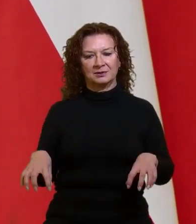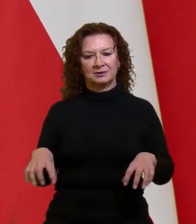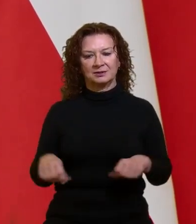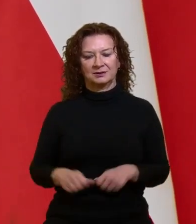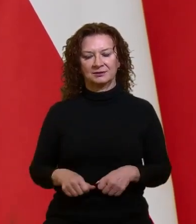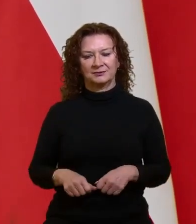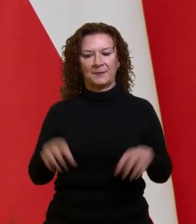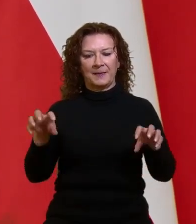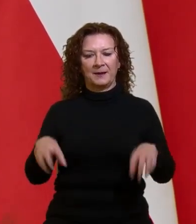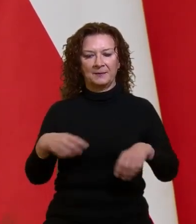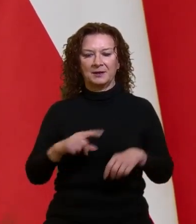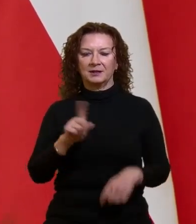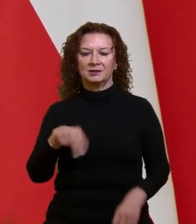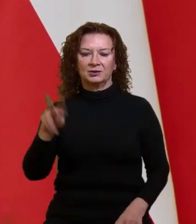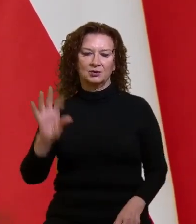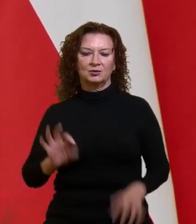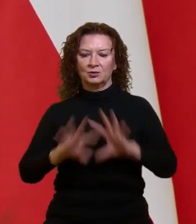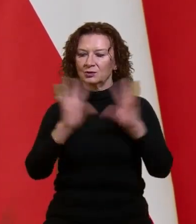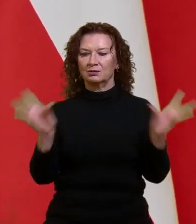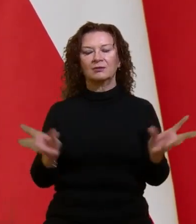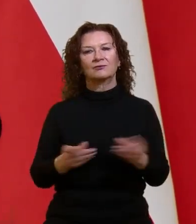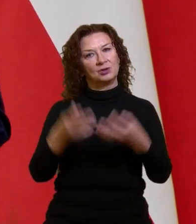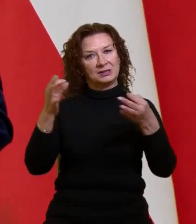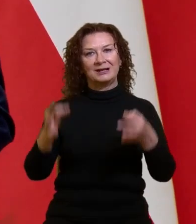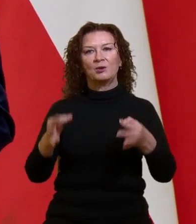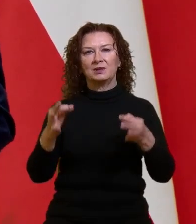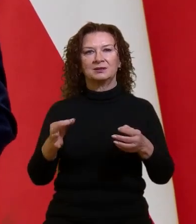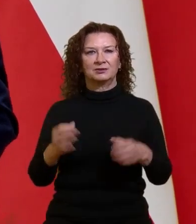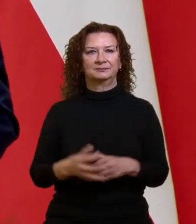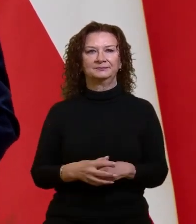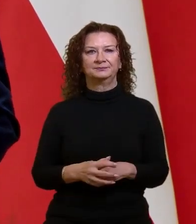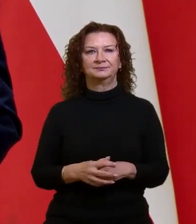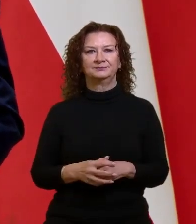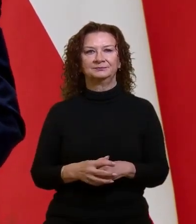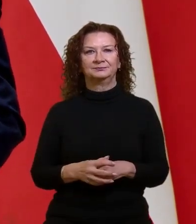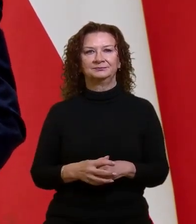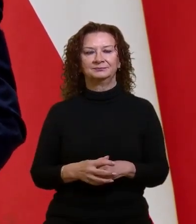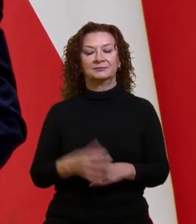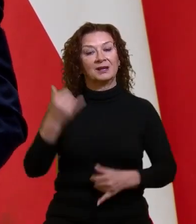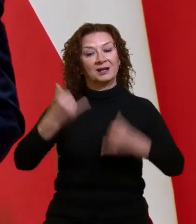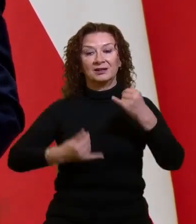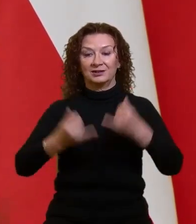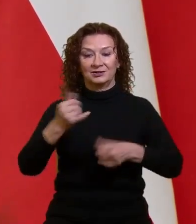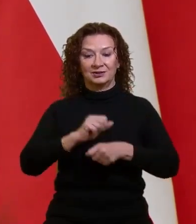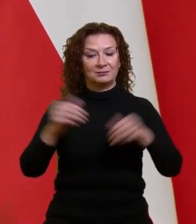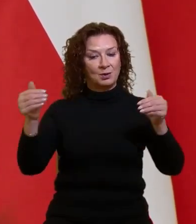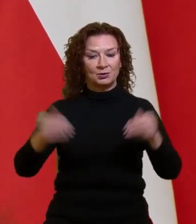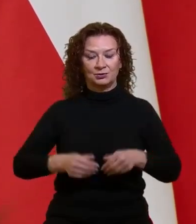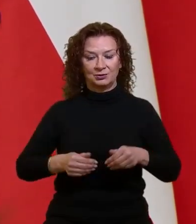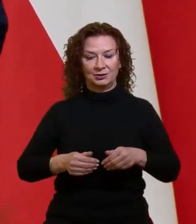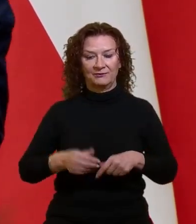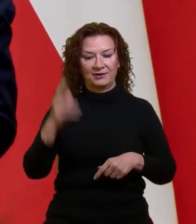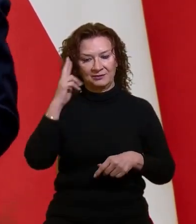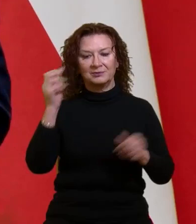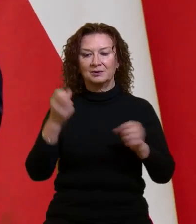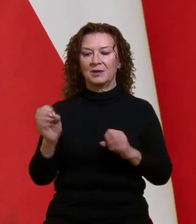pani prezes Zakładu Ubezpieczeń Społecznych, wszyscy obecni tutaj dzisiaj. Jeśli jest to możliwe, to rozumiem, że